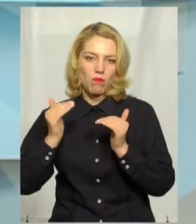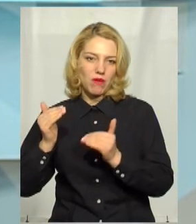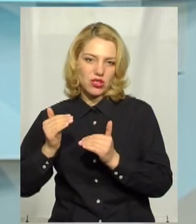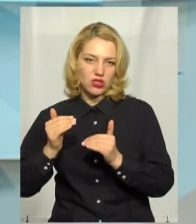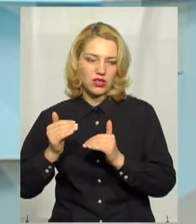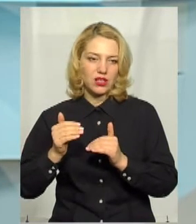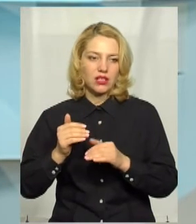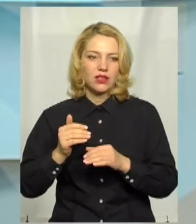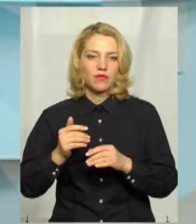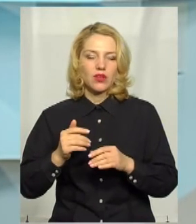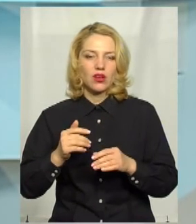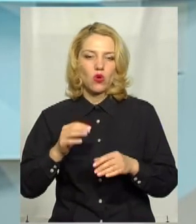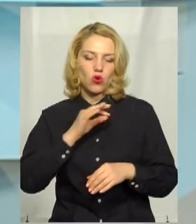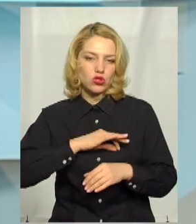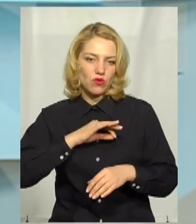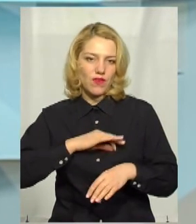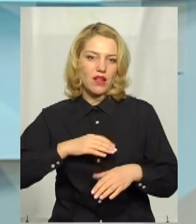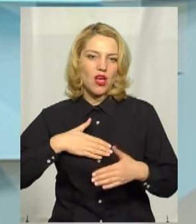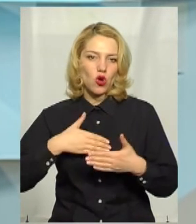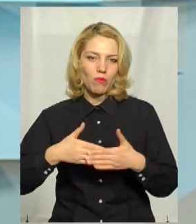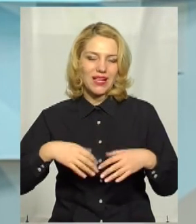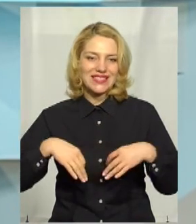користуванням громадського транспорту.